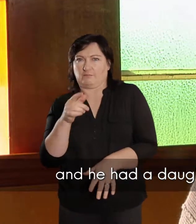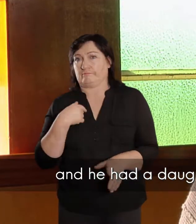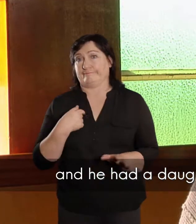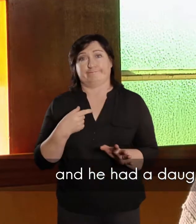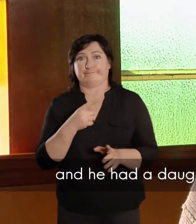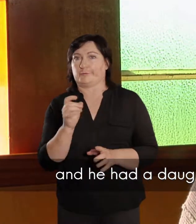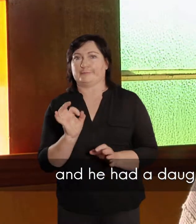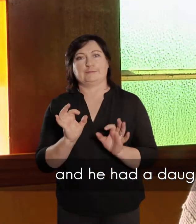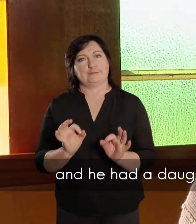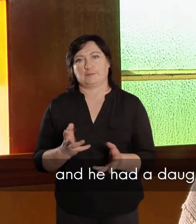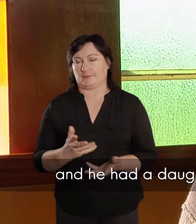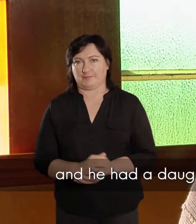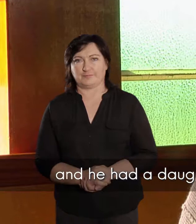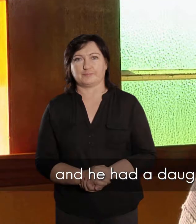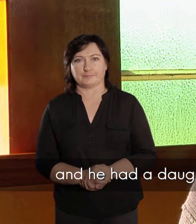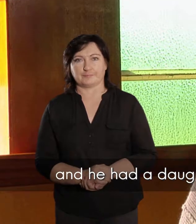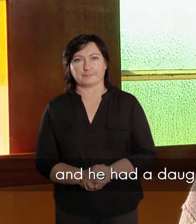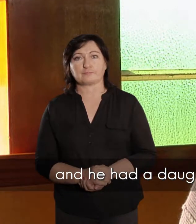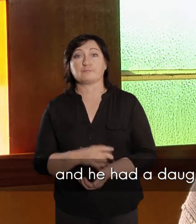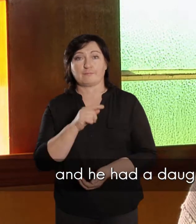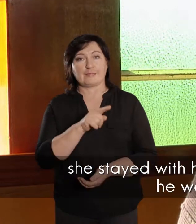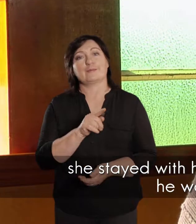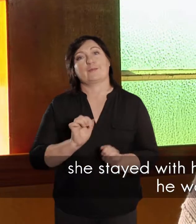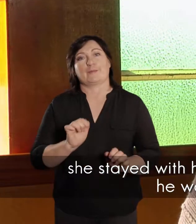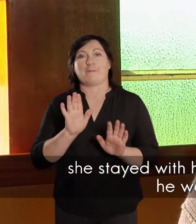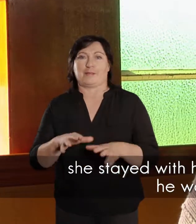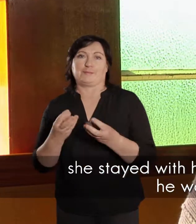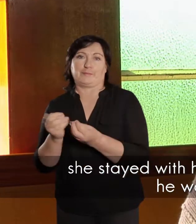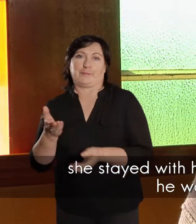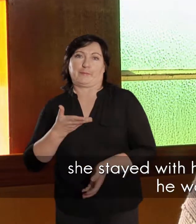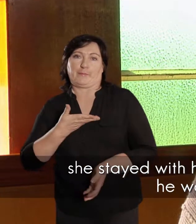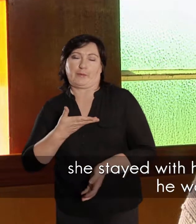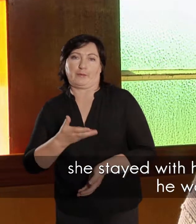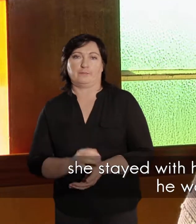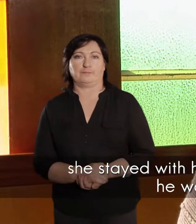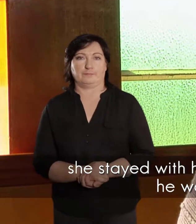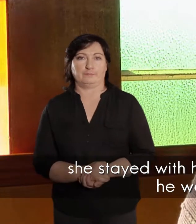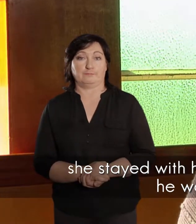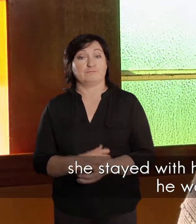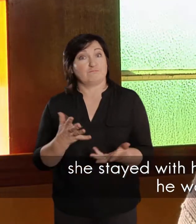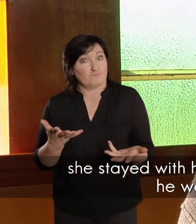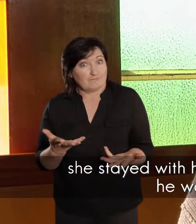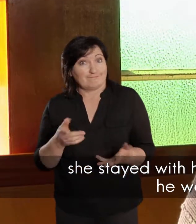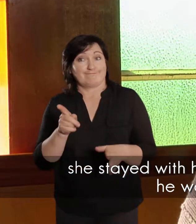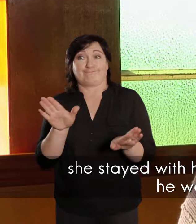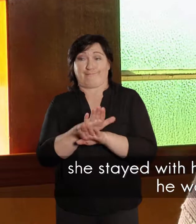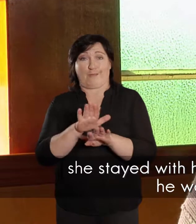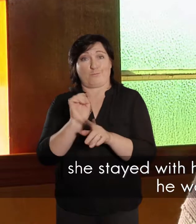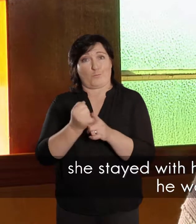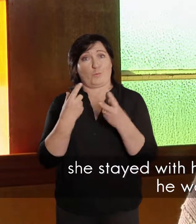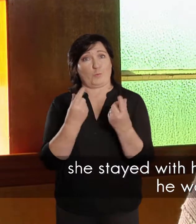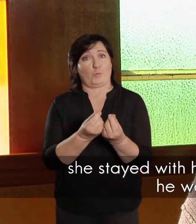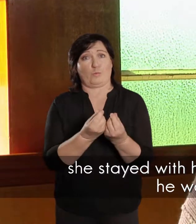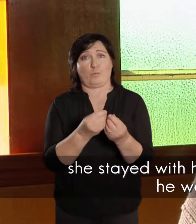vier, vijf jaar, ek is hy so honderdpecent sieker nie, en sy het by hom geblij. Met die gevolg, as hy in die aand moest